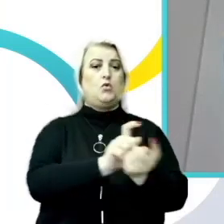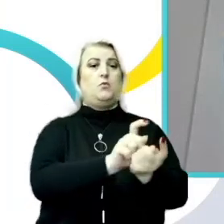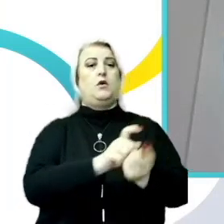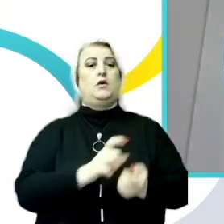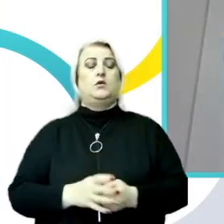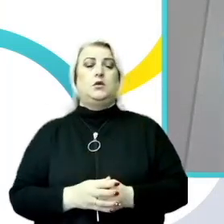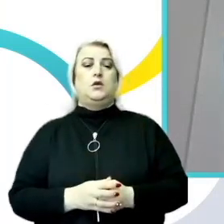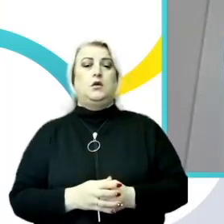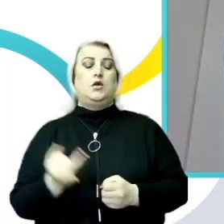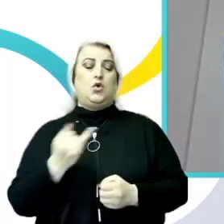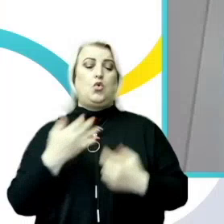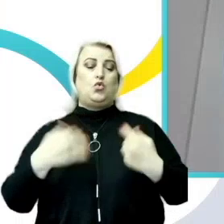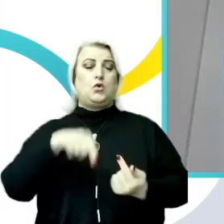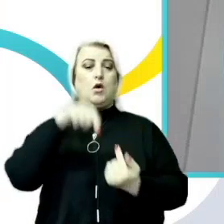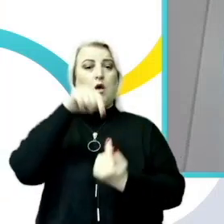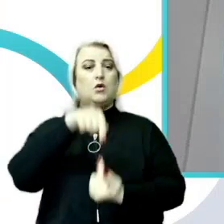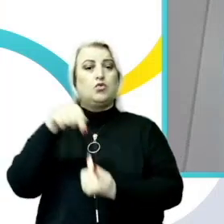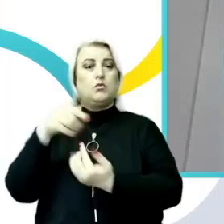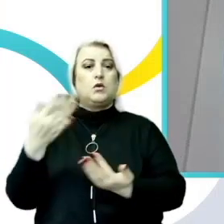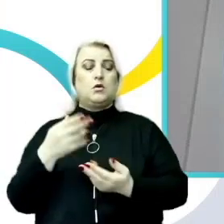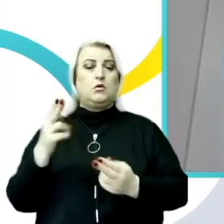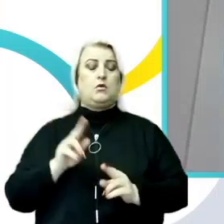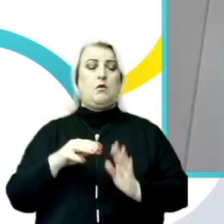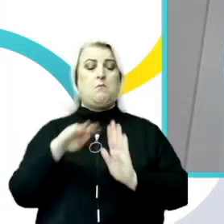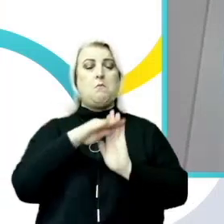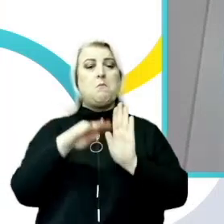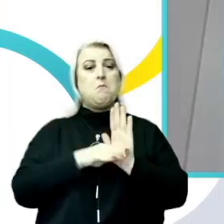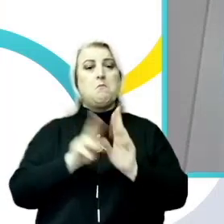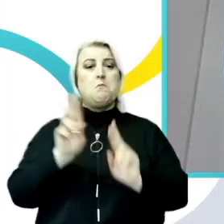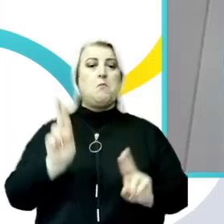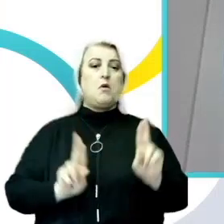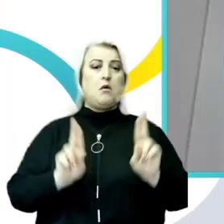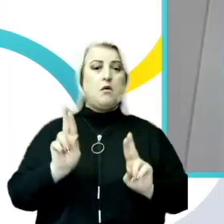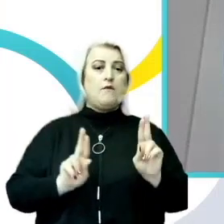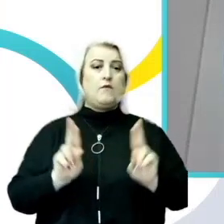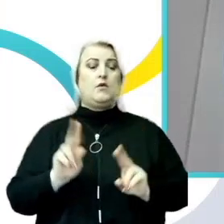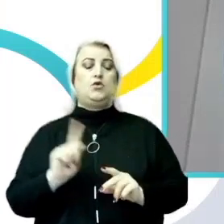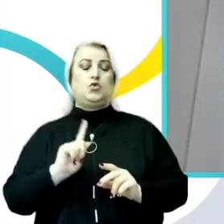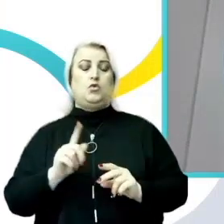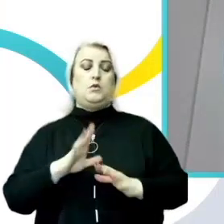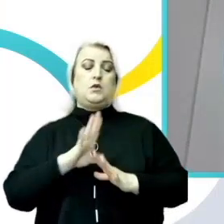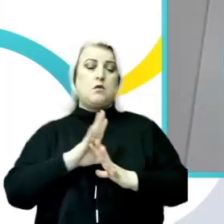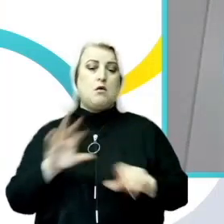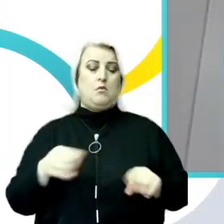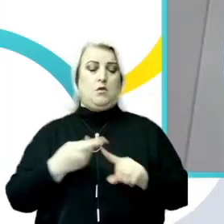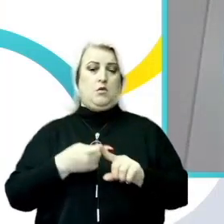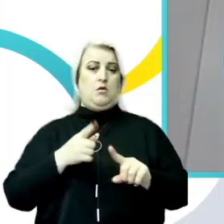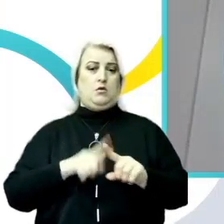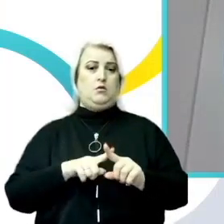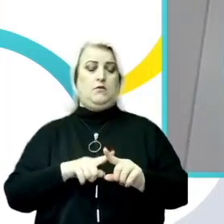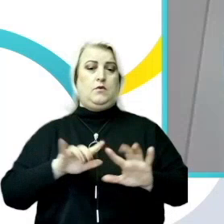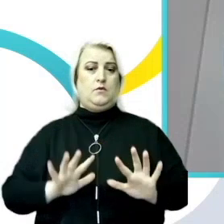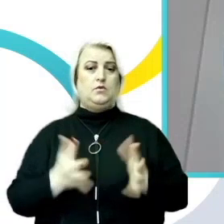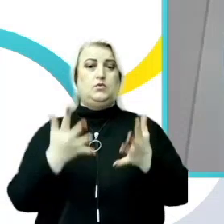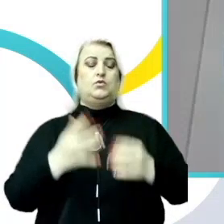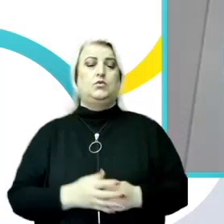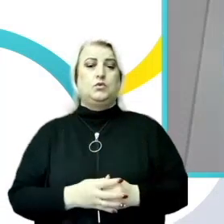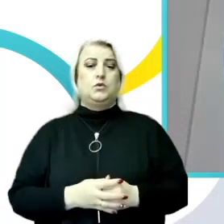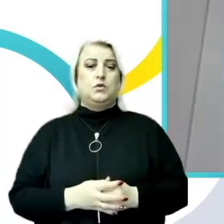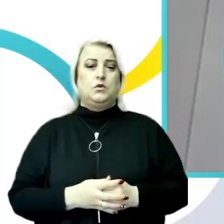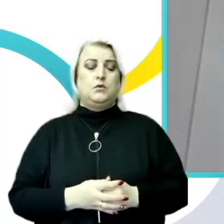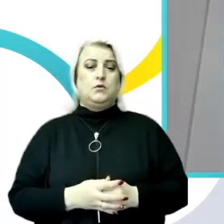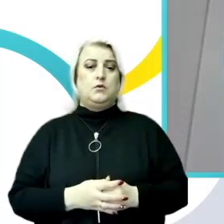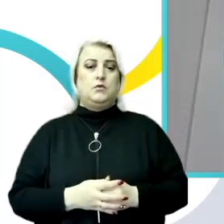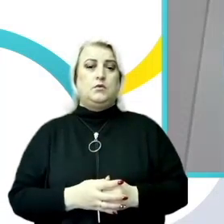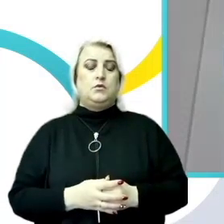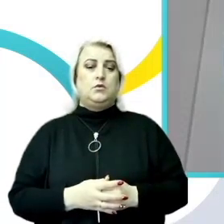au adoptat anumite regulamente interne pentru a combate, dar și au întreprins eforturi de conștientizare